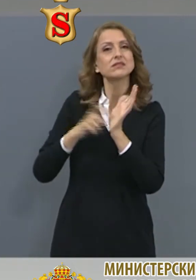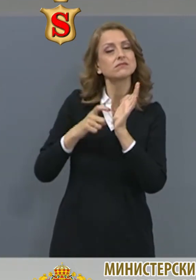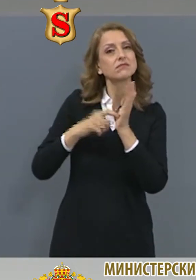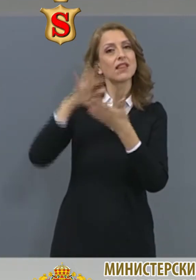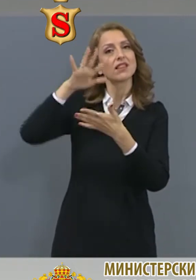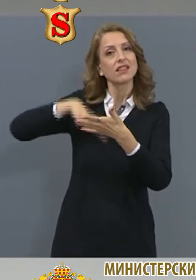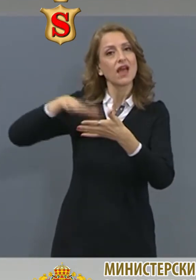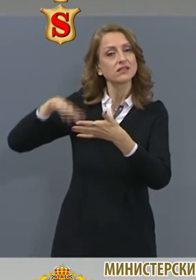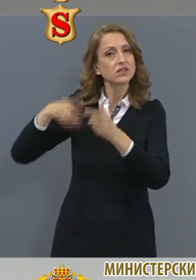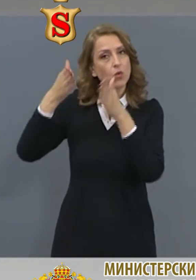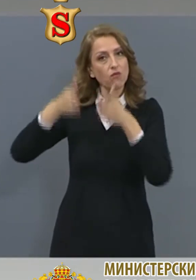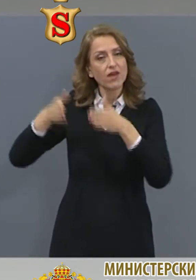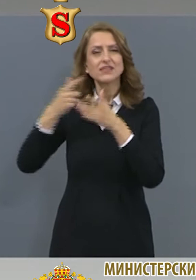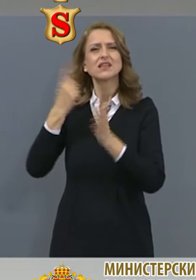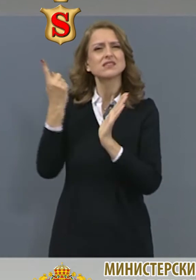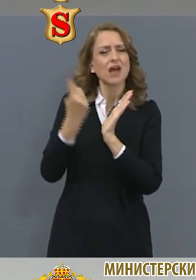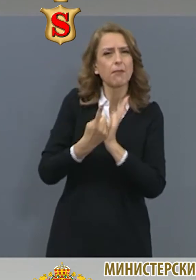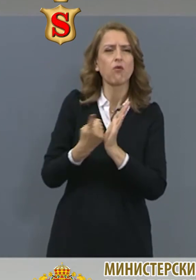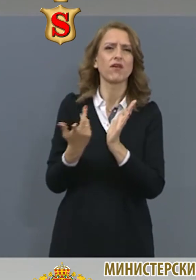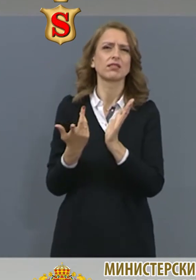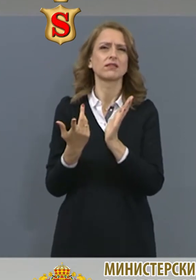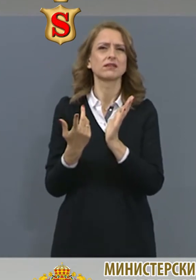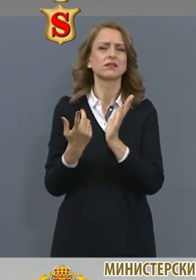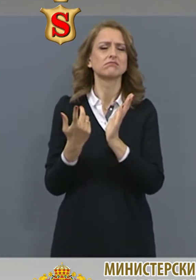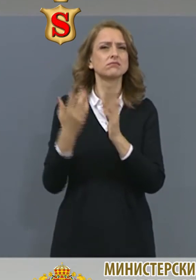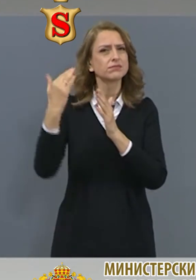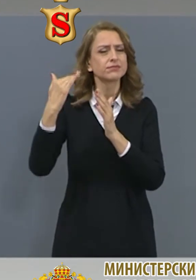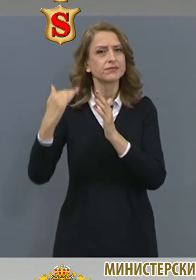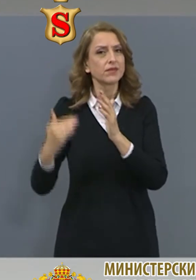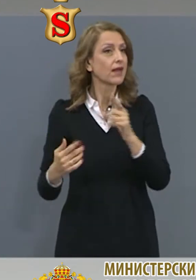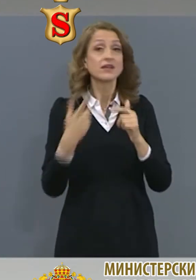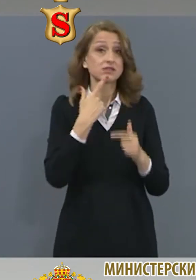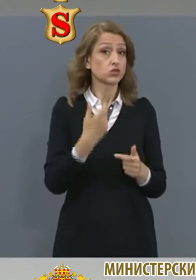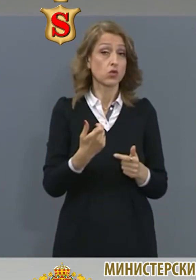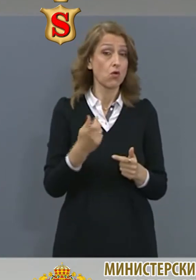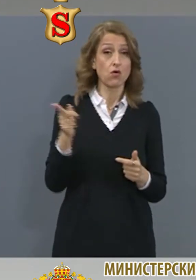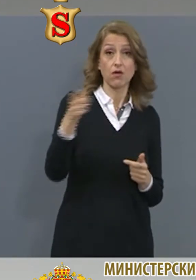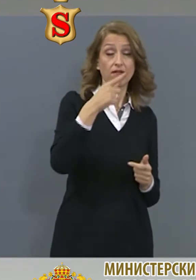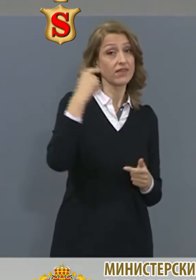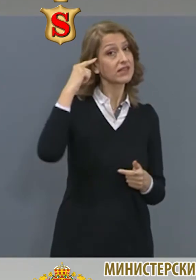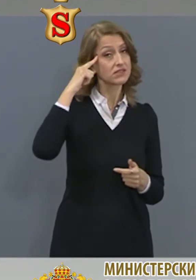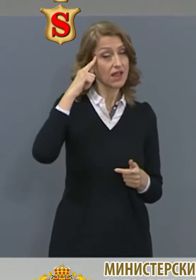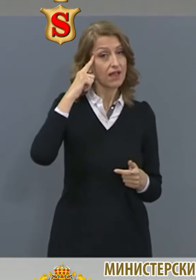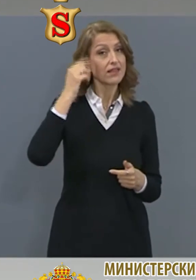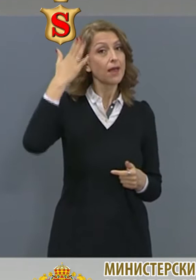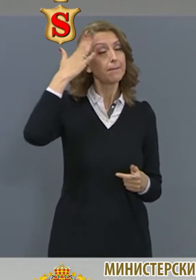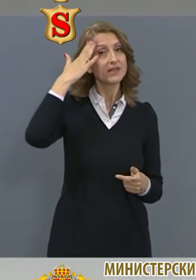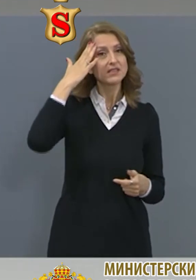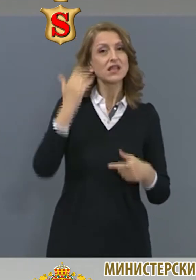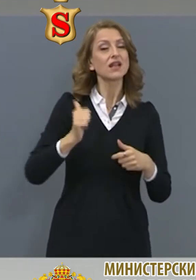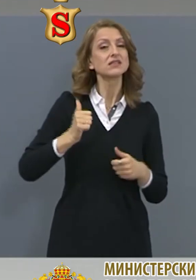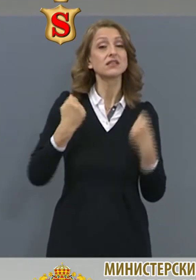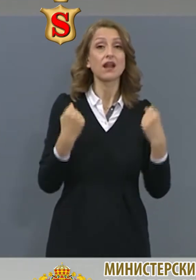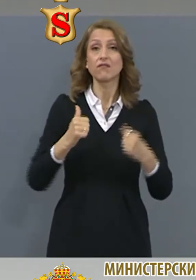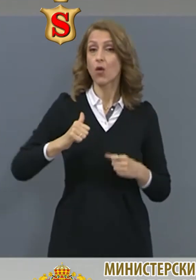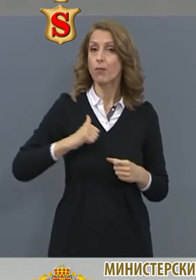заповеди, защото знаете, например, заповеда на Министер на здравеопазването за ограничителите мерки